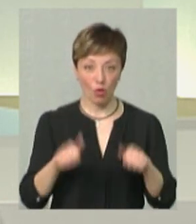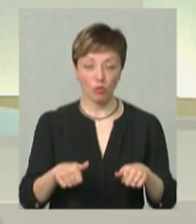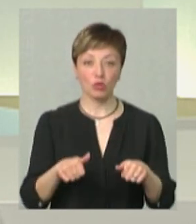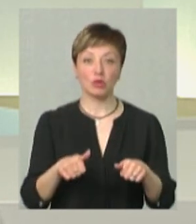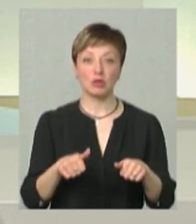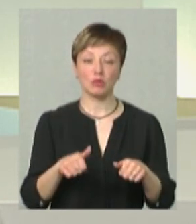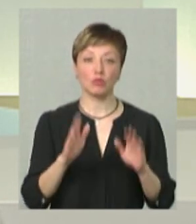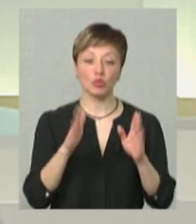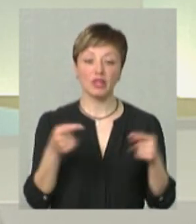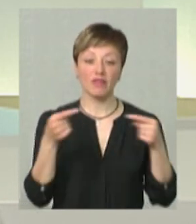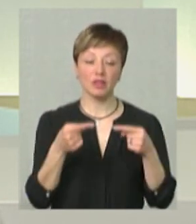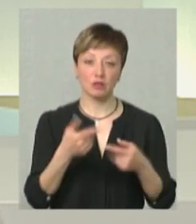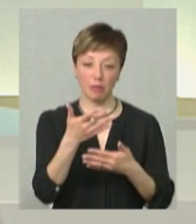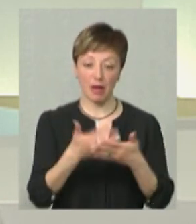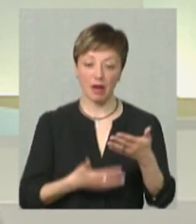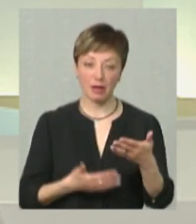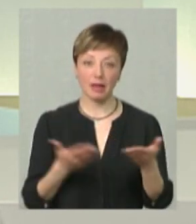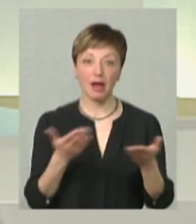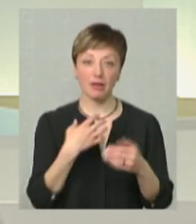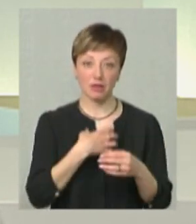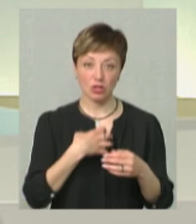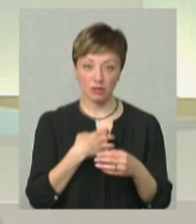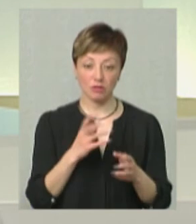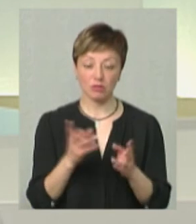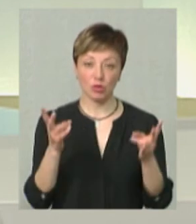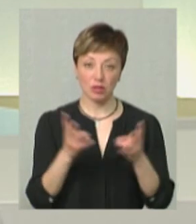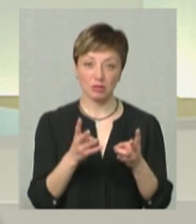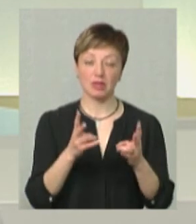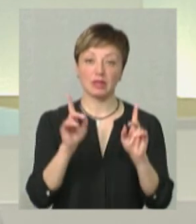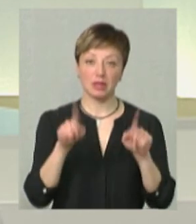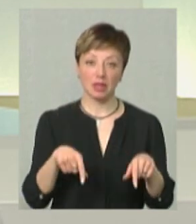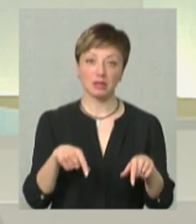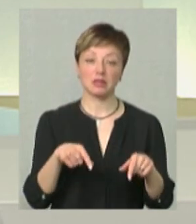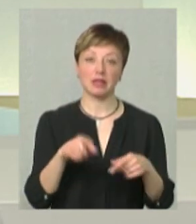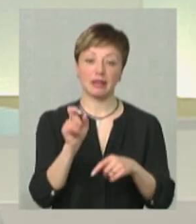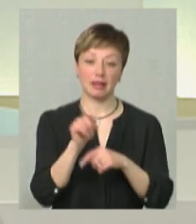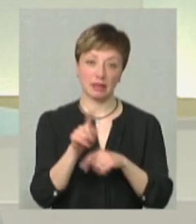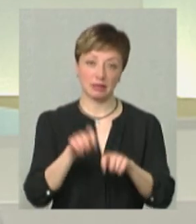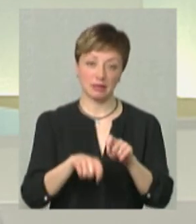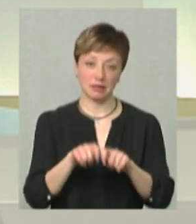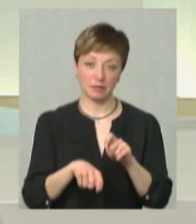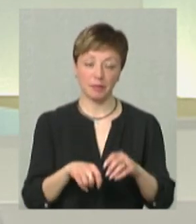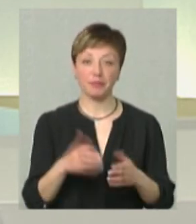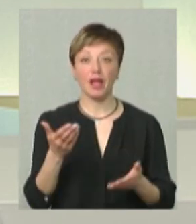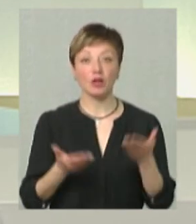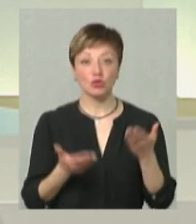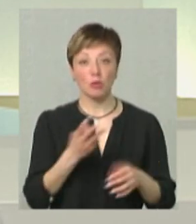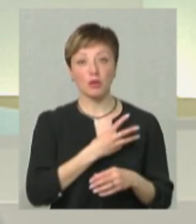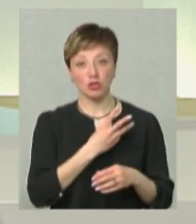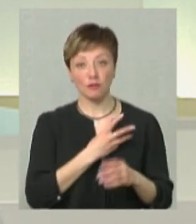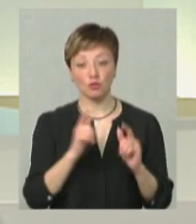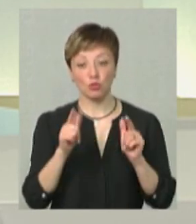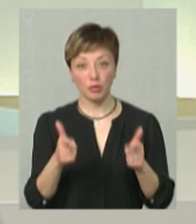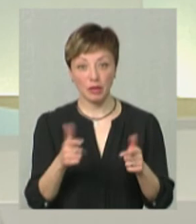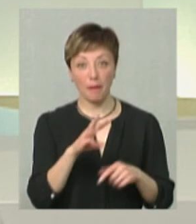то буде визначено перелік кон'юктурних спеціальностей, туди потрібний теж мультипредметний тест. Якщо є бажаючі